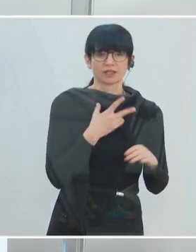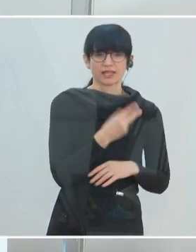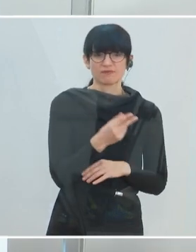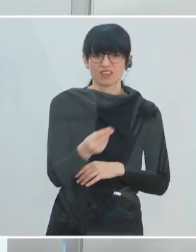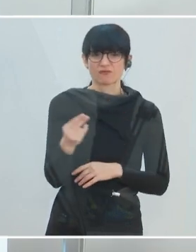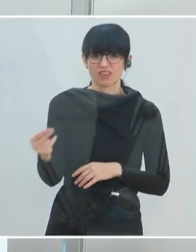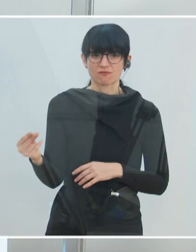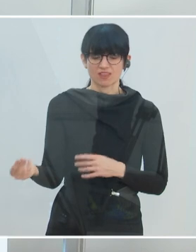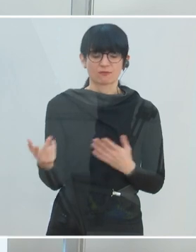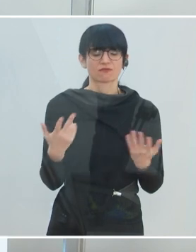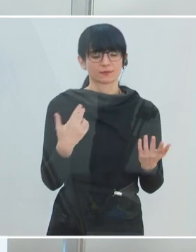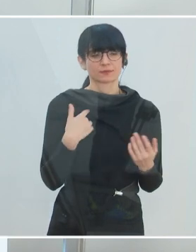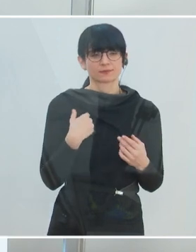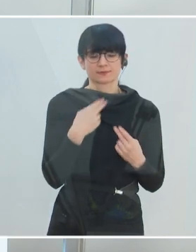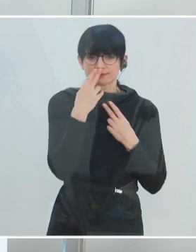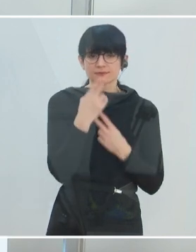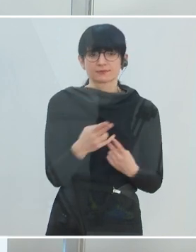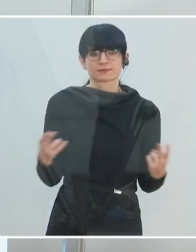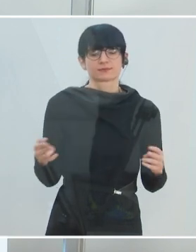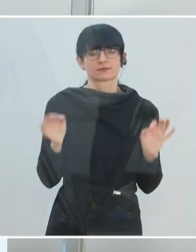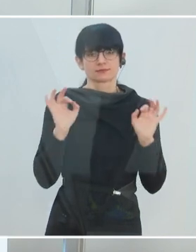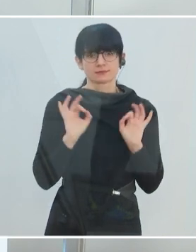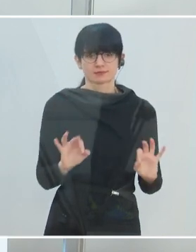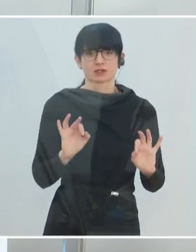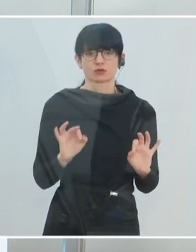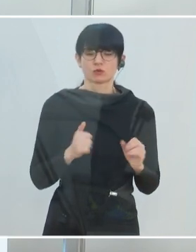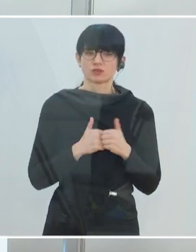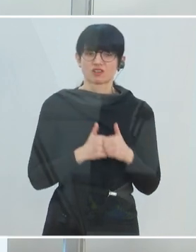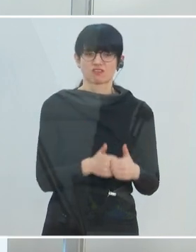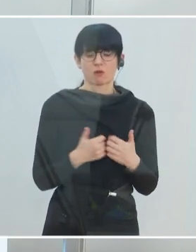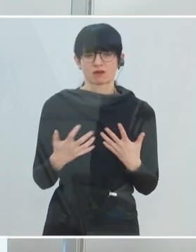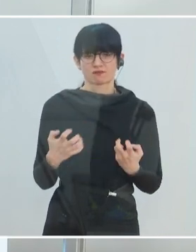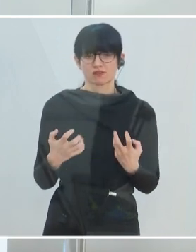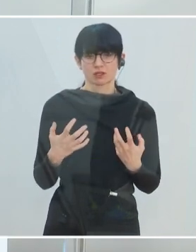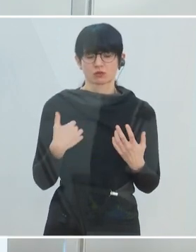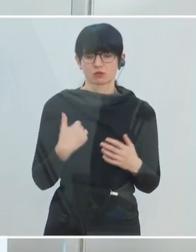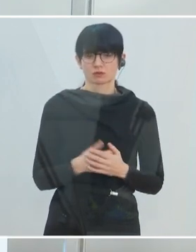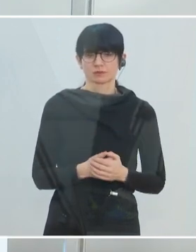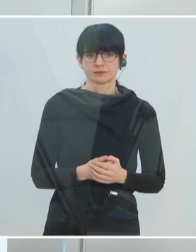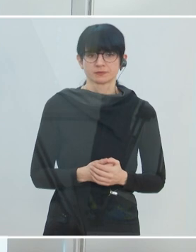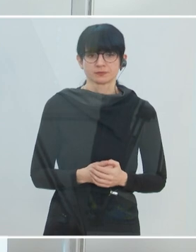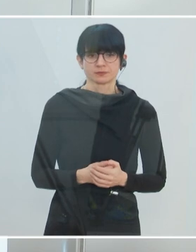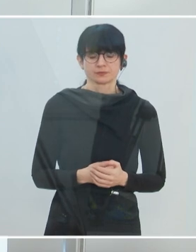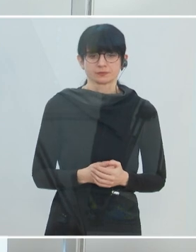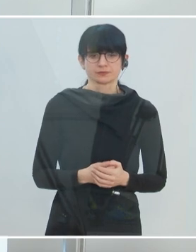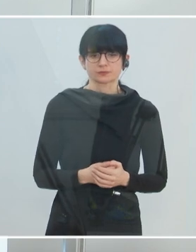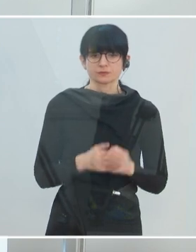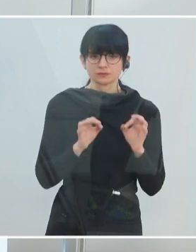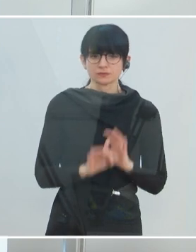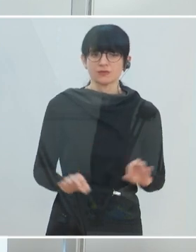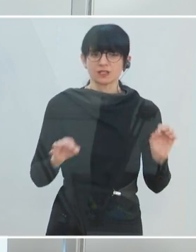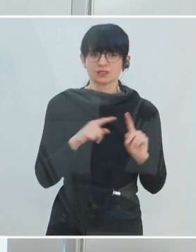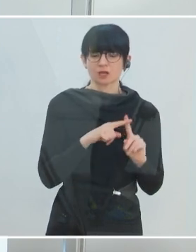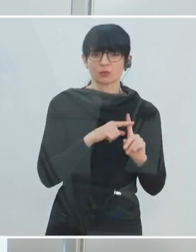und da zeigen sich extrem gute Folgewirkungen seitens der Impfung. Ich glaube, das ist wirklich eine sehr positive